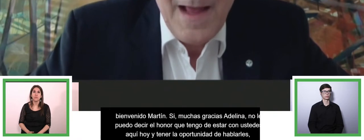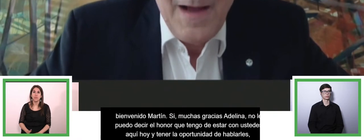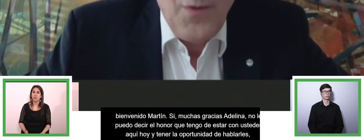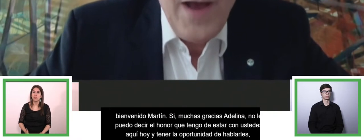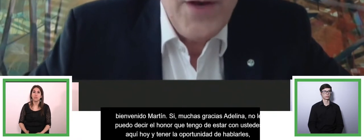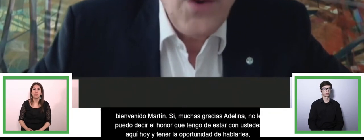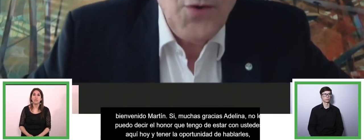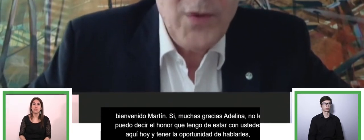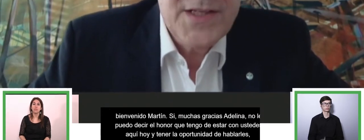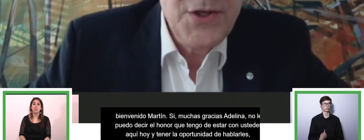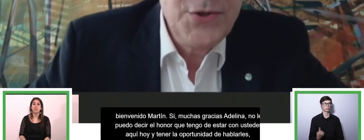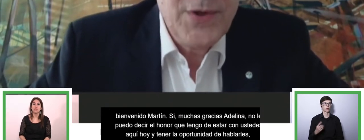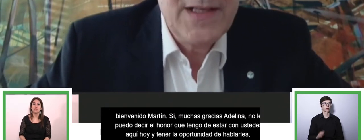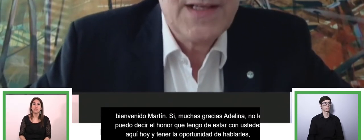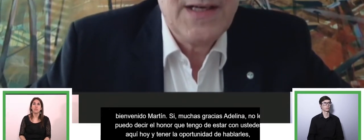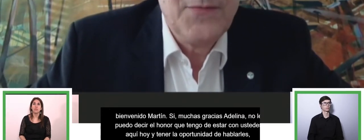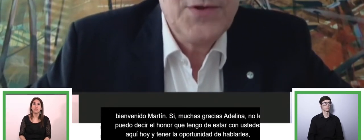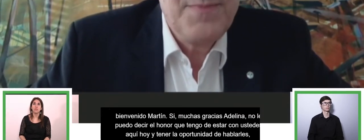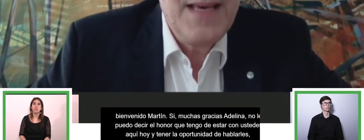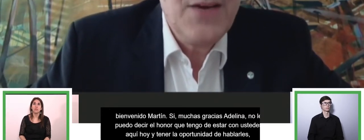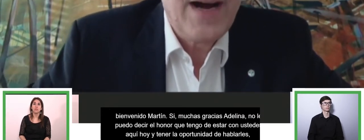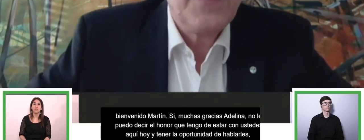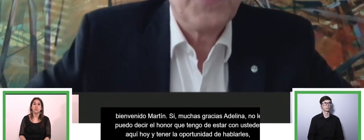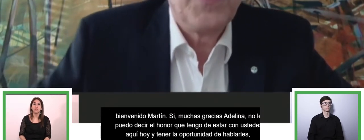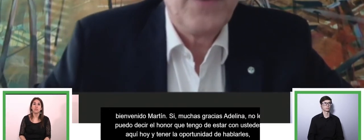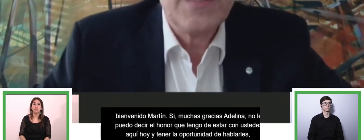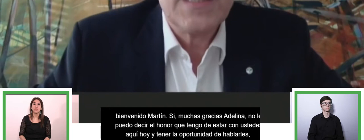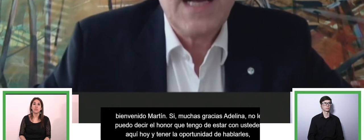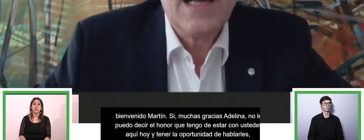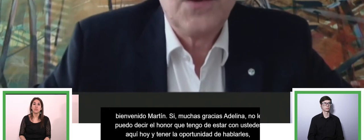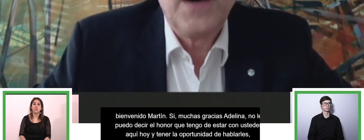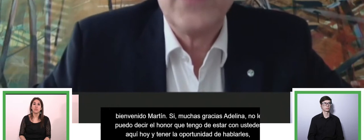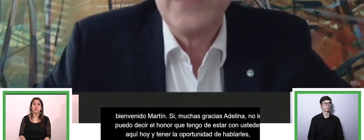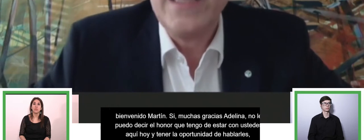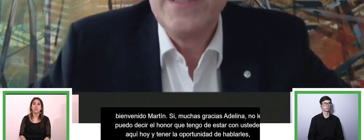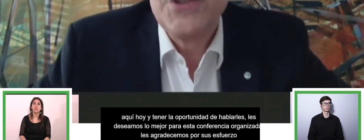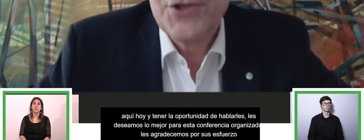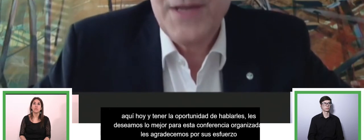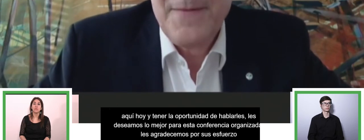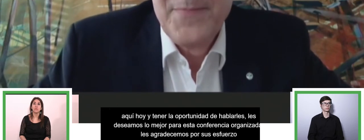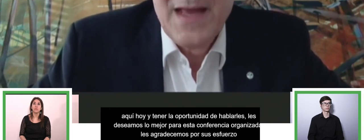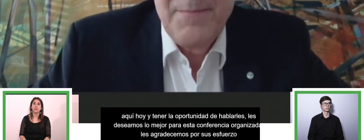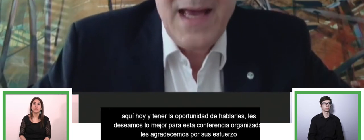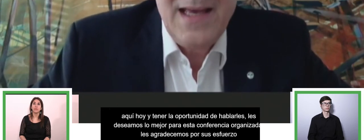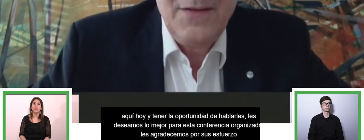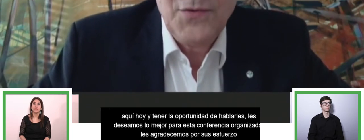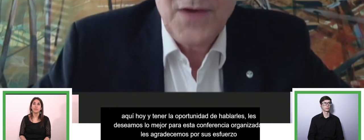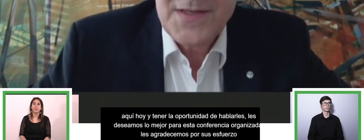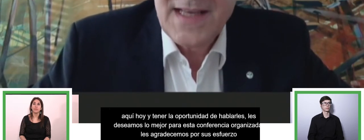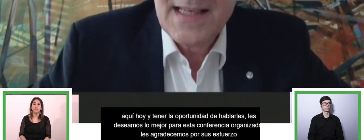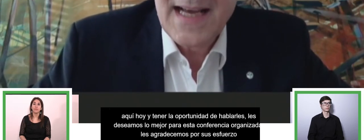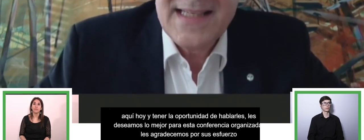Y siempre nosceremos tذ sobre la relación de en